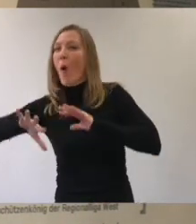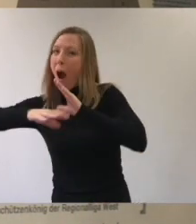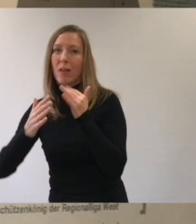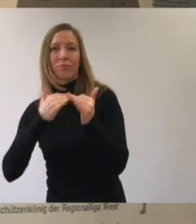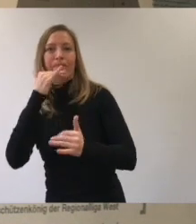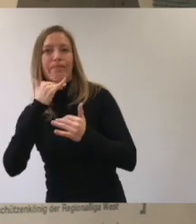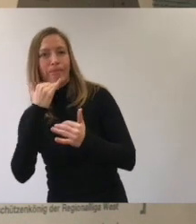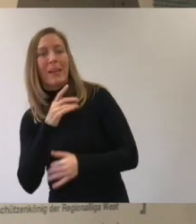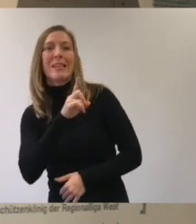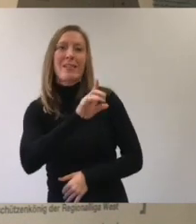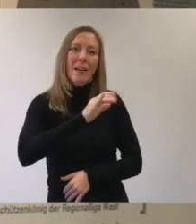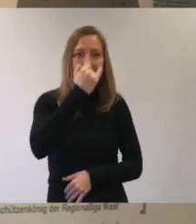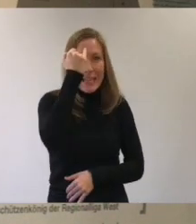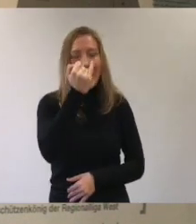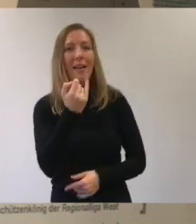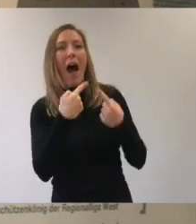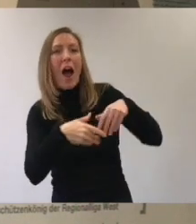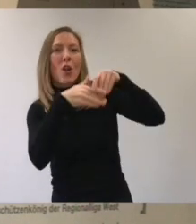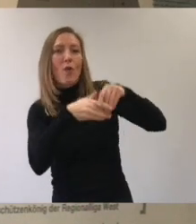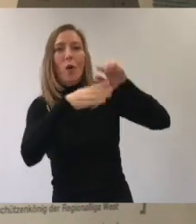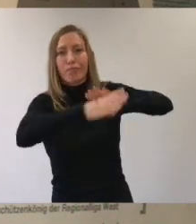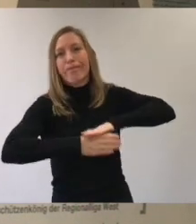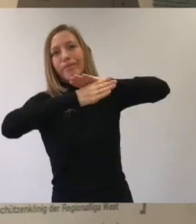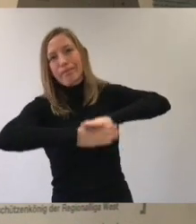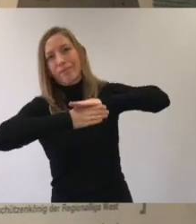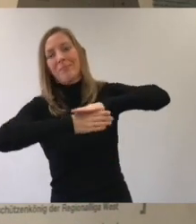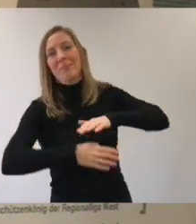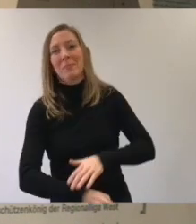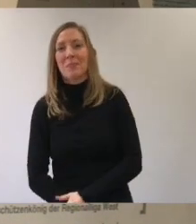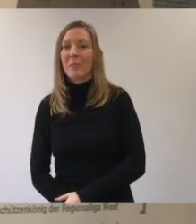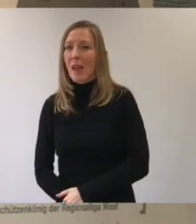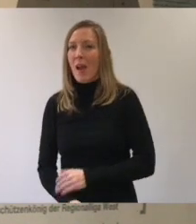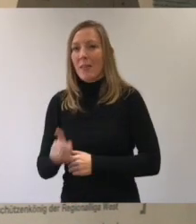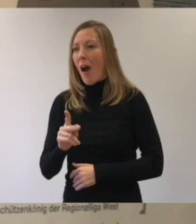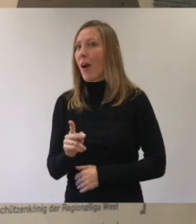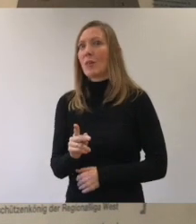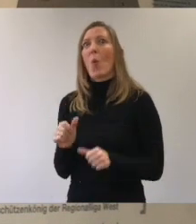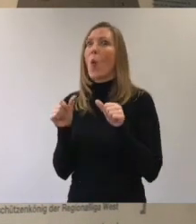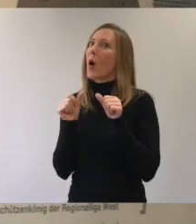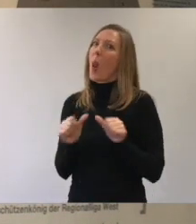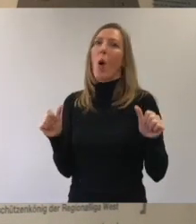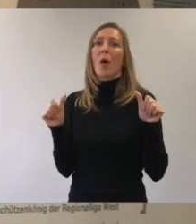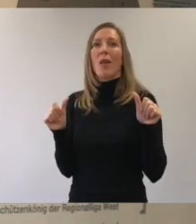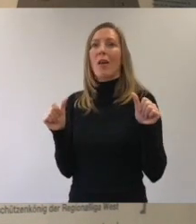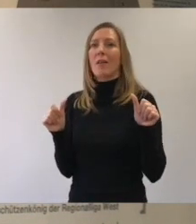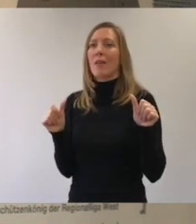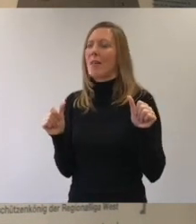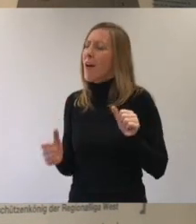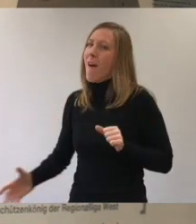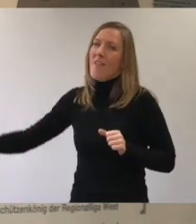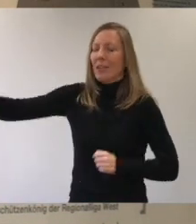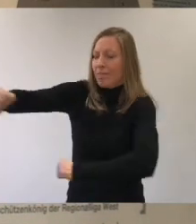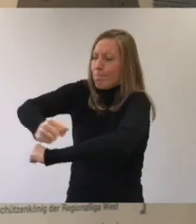erzählt Ingo alles. Von Dierks Idee und den anderen Freunden, die ihm geholfen haben. Karin ist überglücklich. Sie